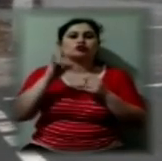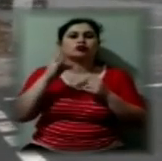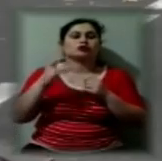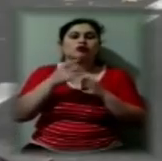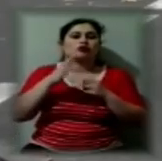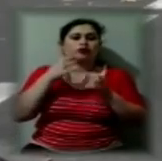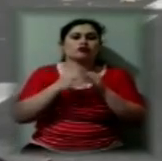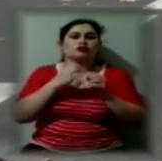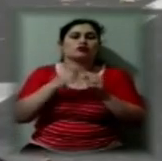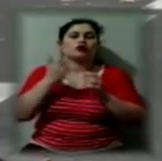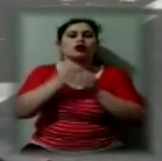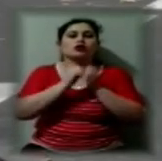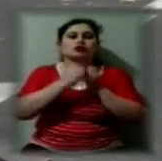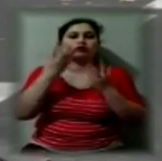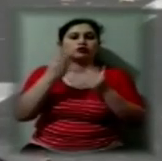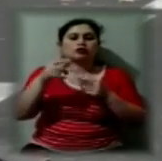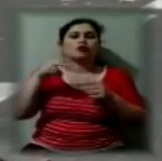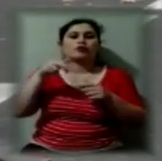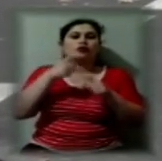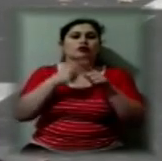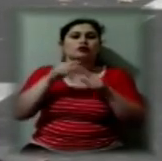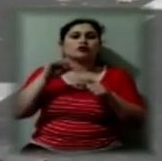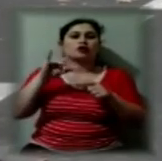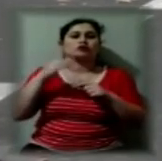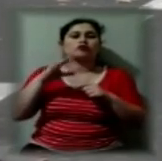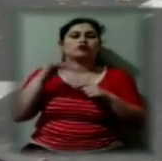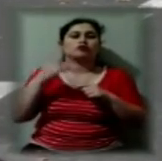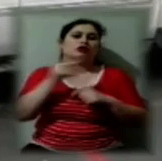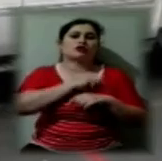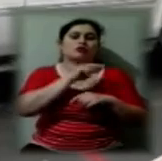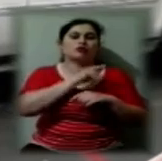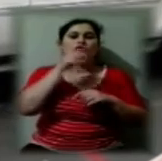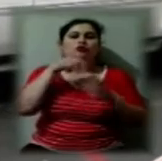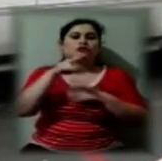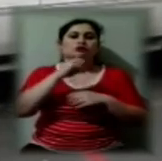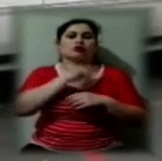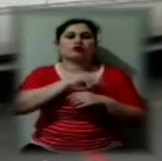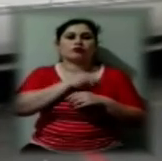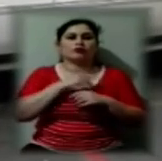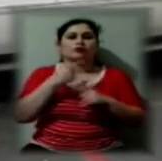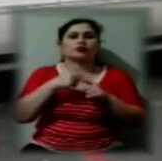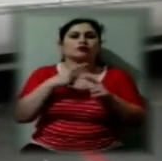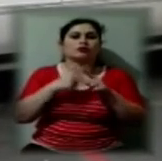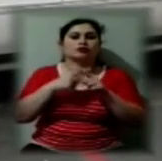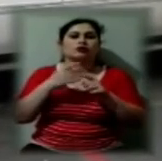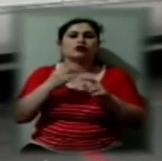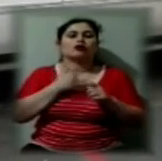Щодня він перетинає перехрестя вулиці Ярослава Мудрого та Робочої, коли йде на роботу. Це перехрест для нас дуже